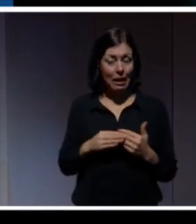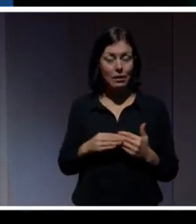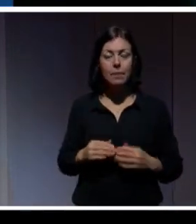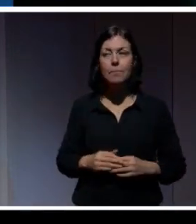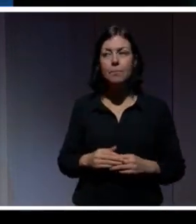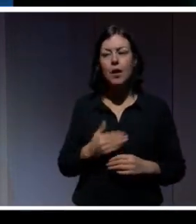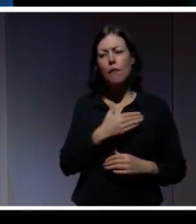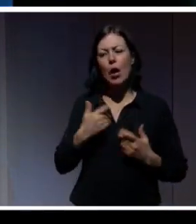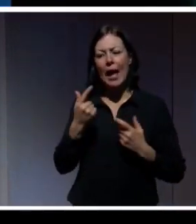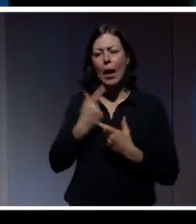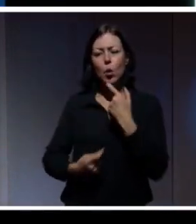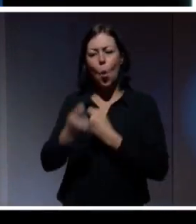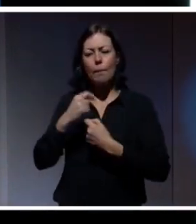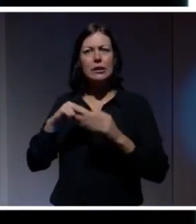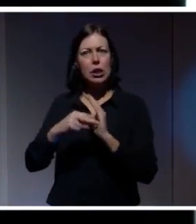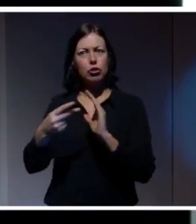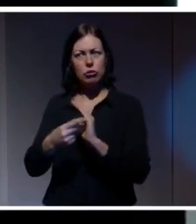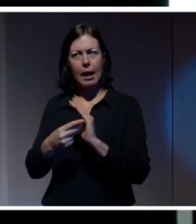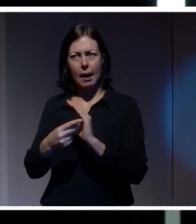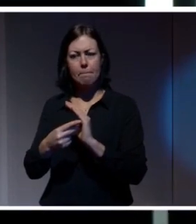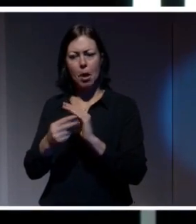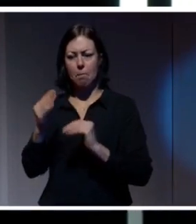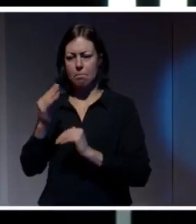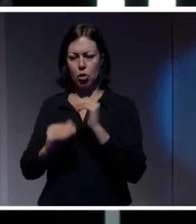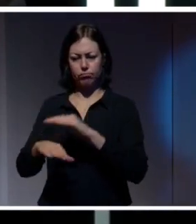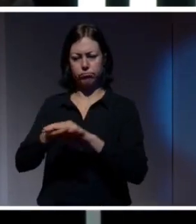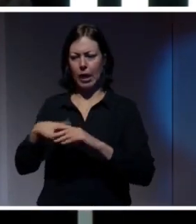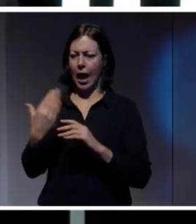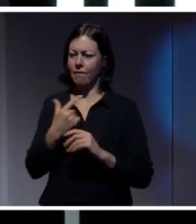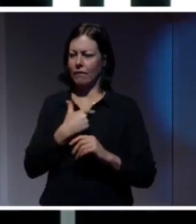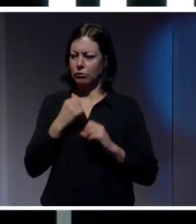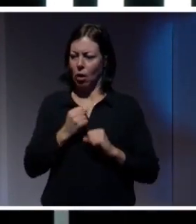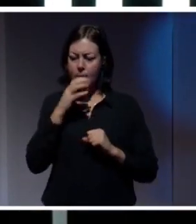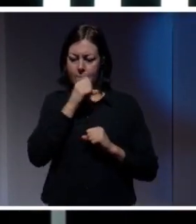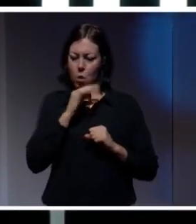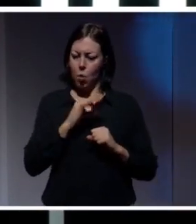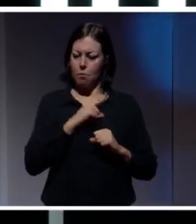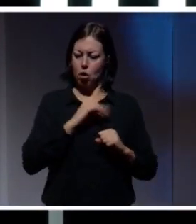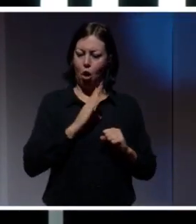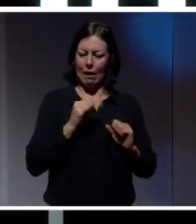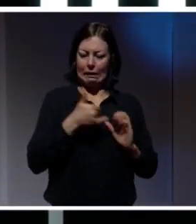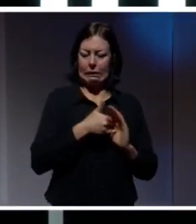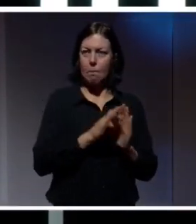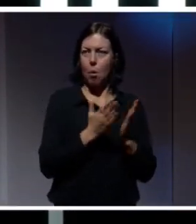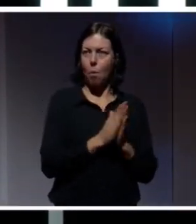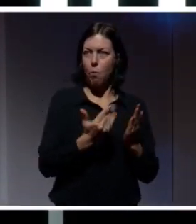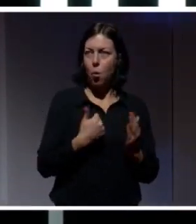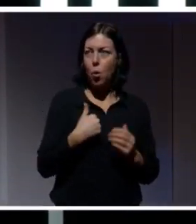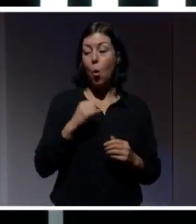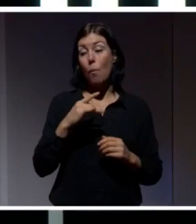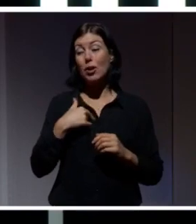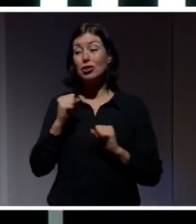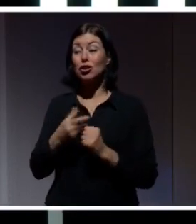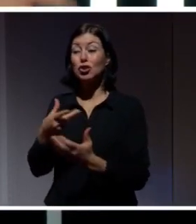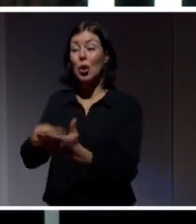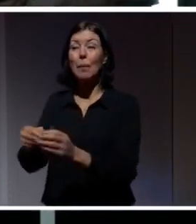ekonomiska system bygger på att vi kan hemlighålla hur mycket vi har i vår egen plånbok. Om jag gav mig in i en aktion eller köpet av ett